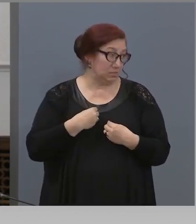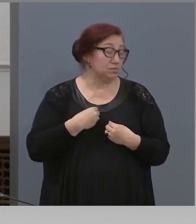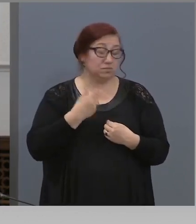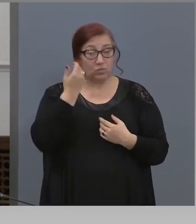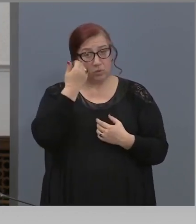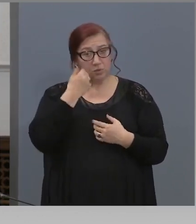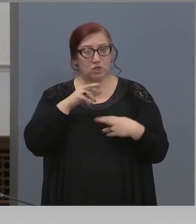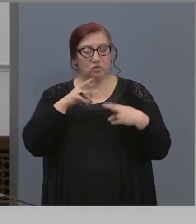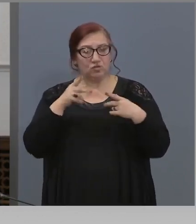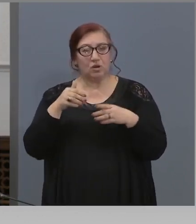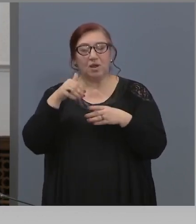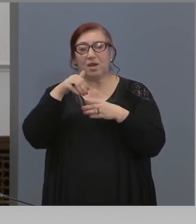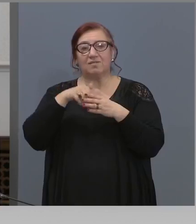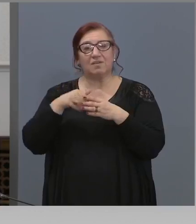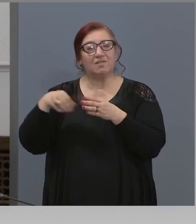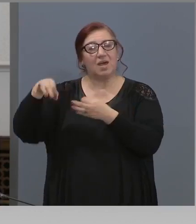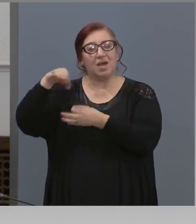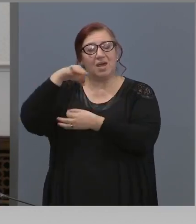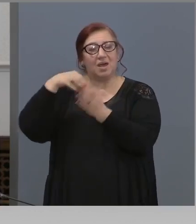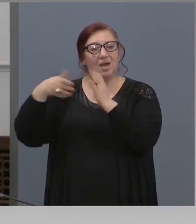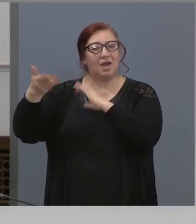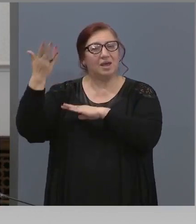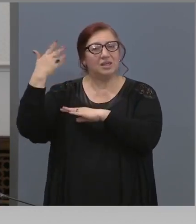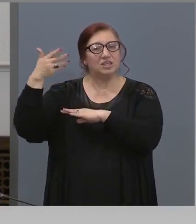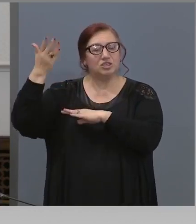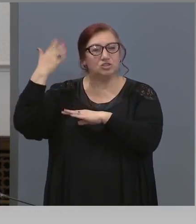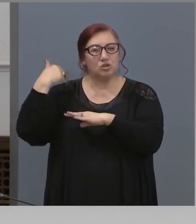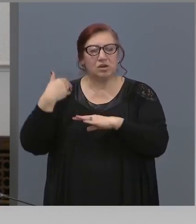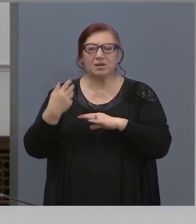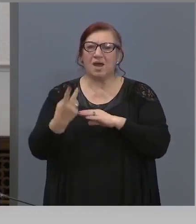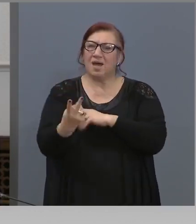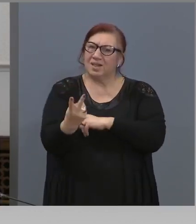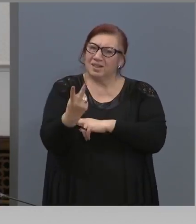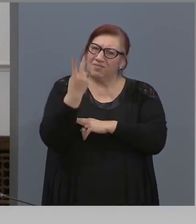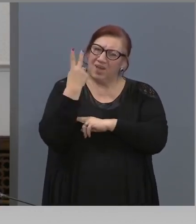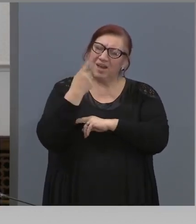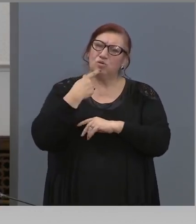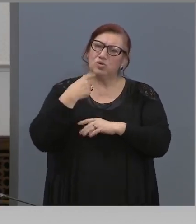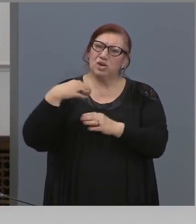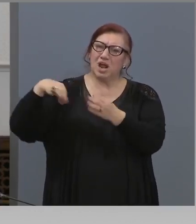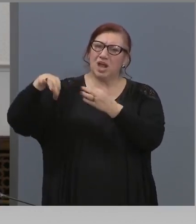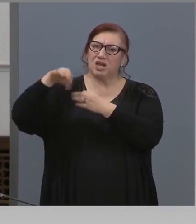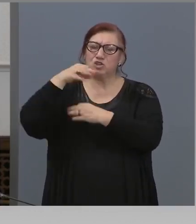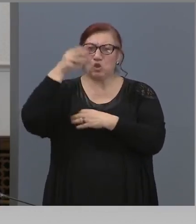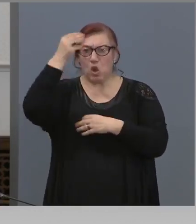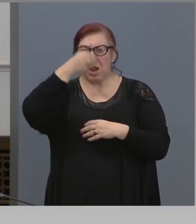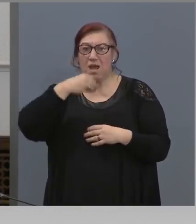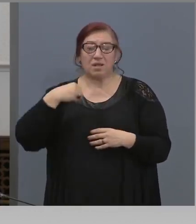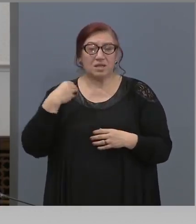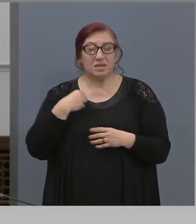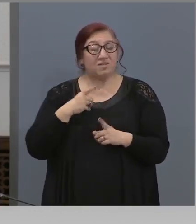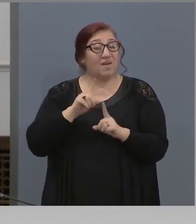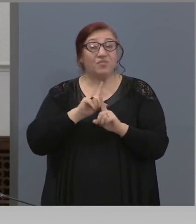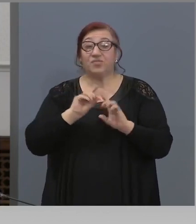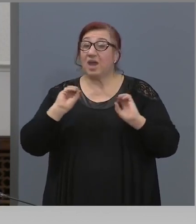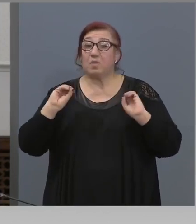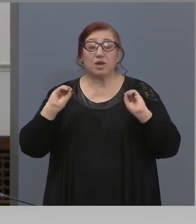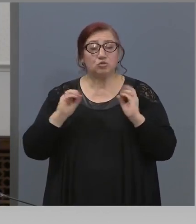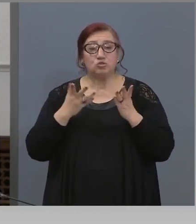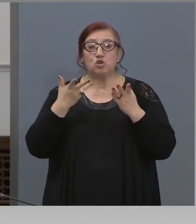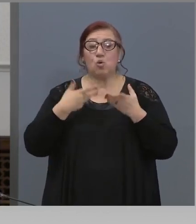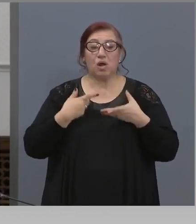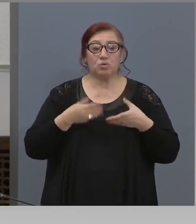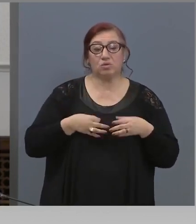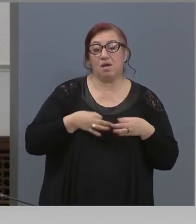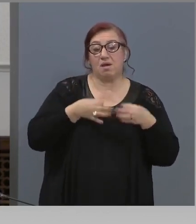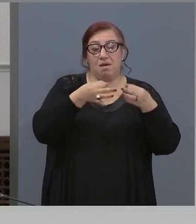В историята, 2000-та годишна история на църквата, няма случаи, когато да се е предавала